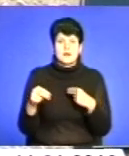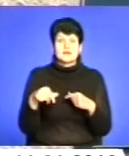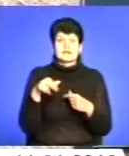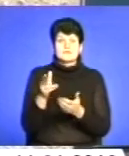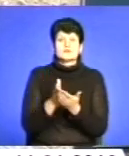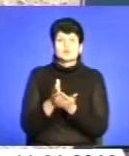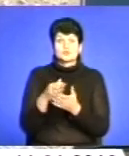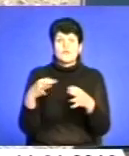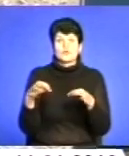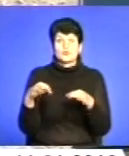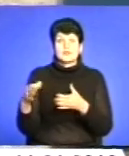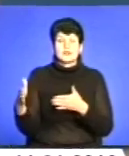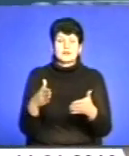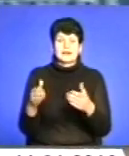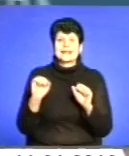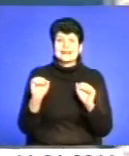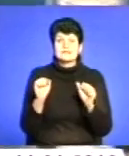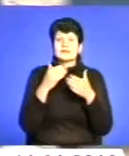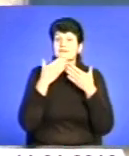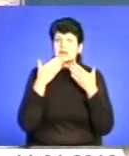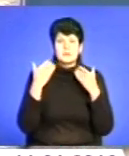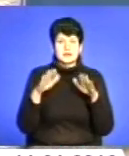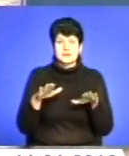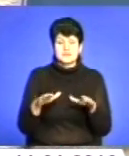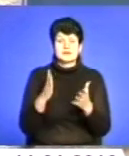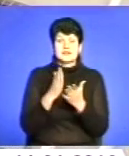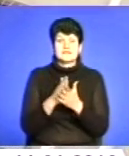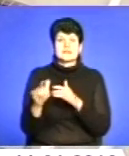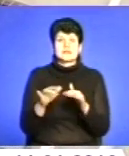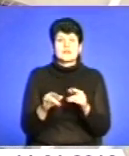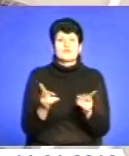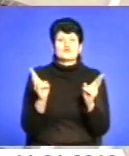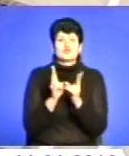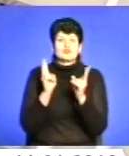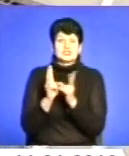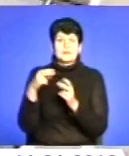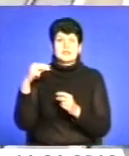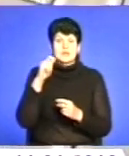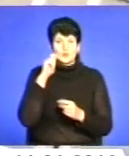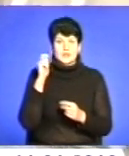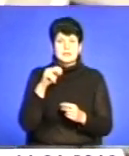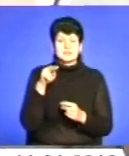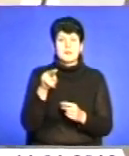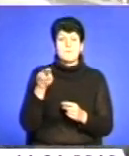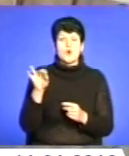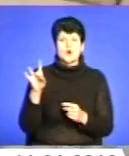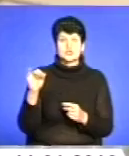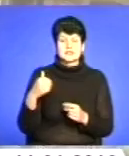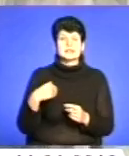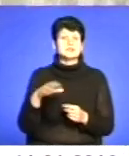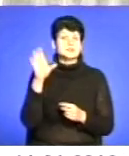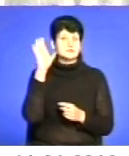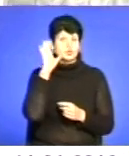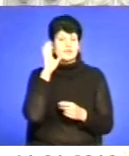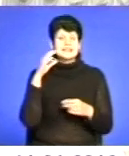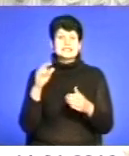службу автомобільних доріг. Керівників немає на місці, задійні в зустрічі президента України Петра Порошенка. Врешті-решт назви слуховує